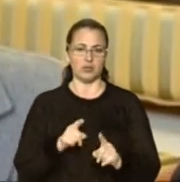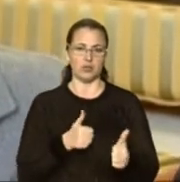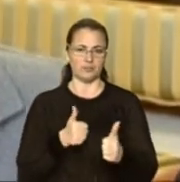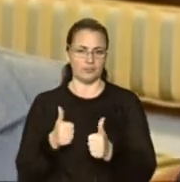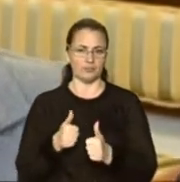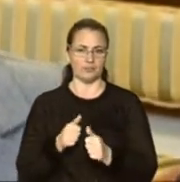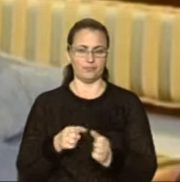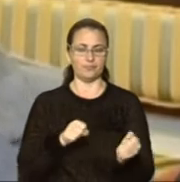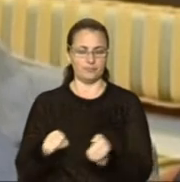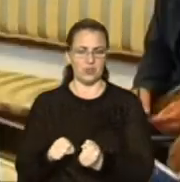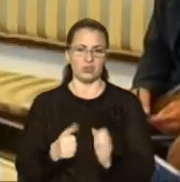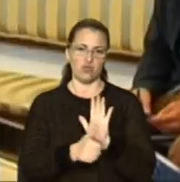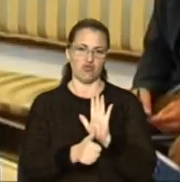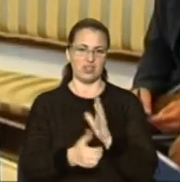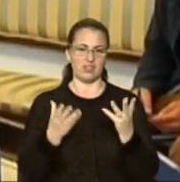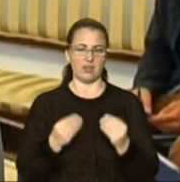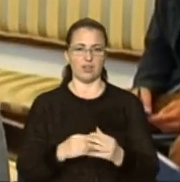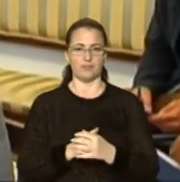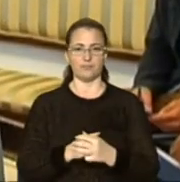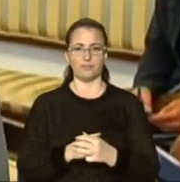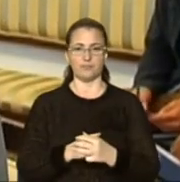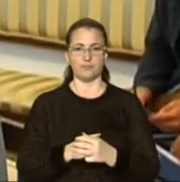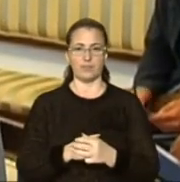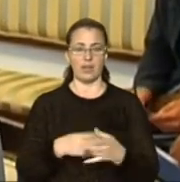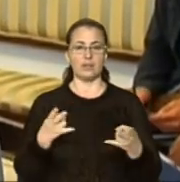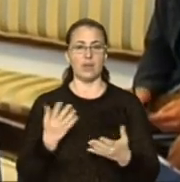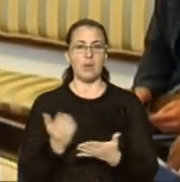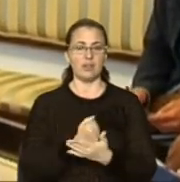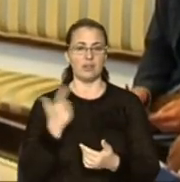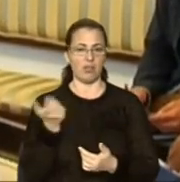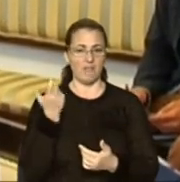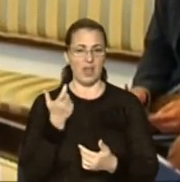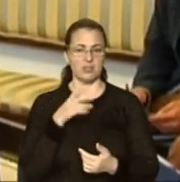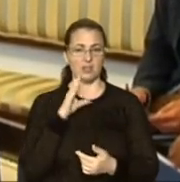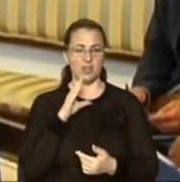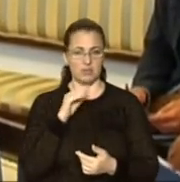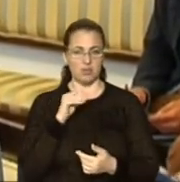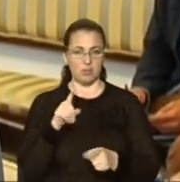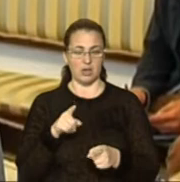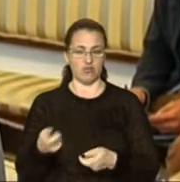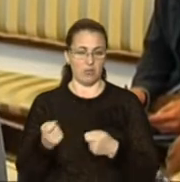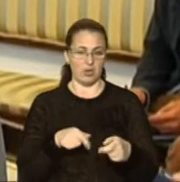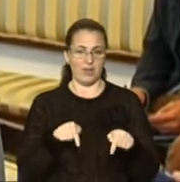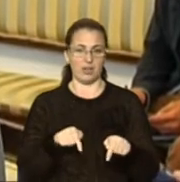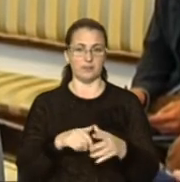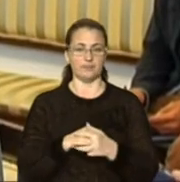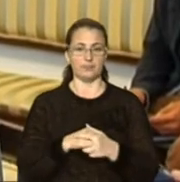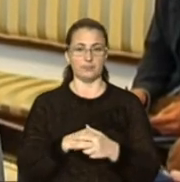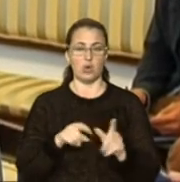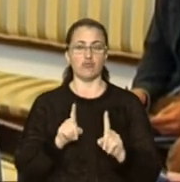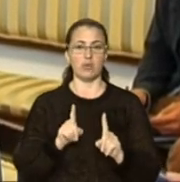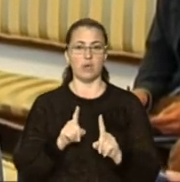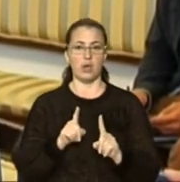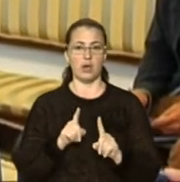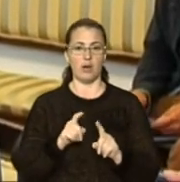під наглядом протягом ще 10 днів. Потрібно знайти господарів, власників тварини, яка поступила до нашого міста, для того,